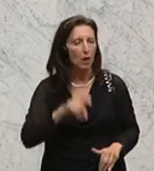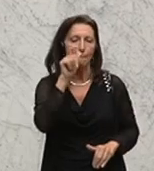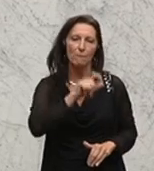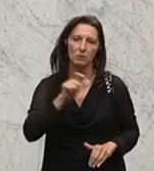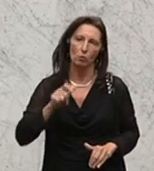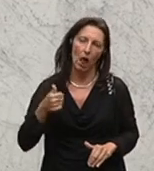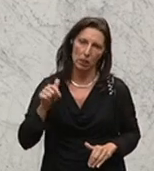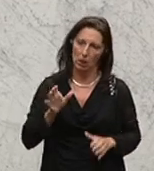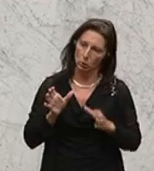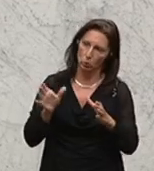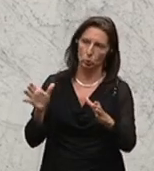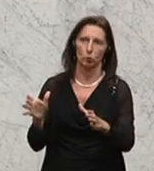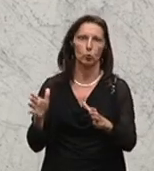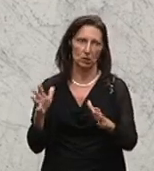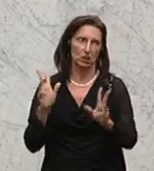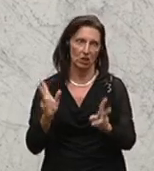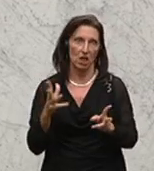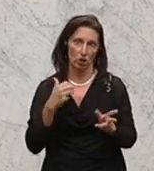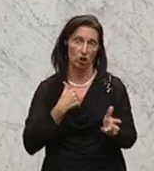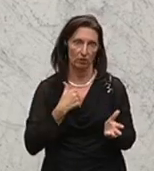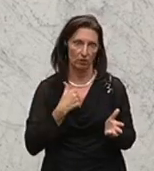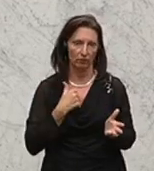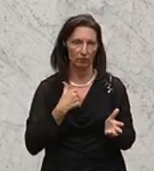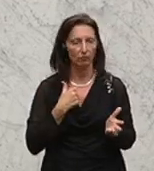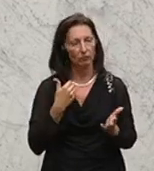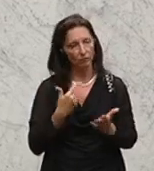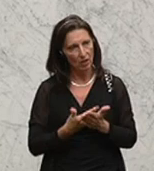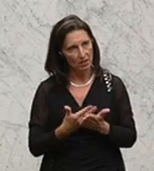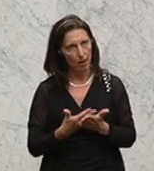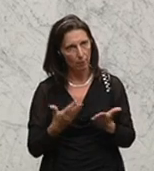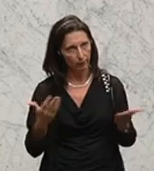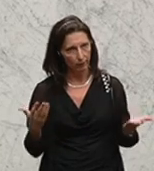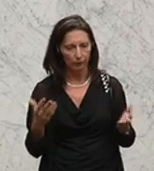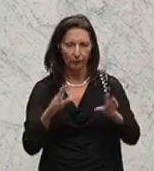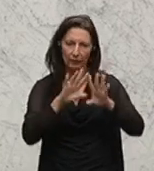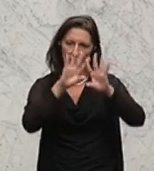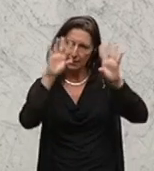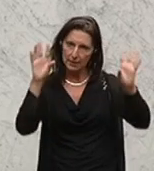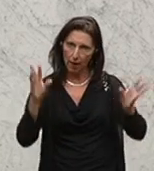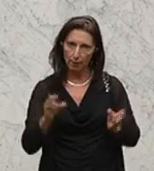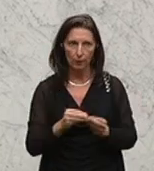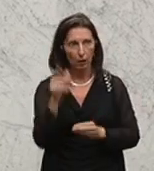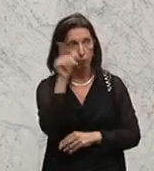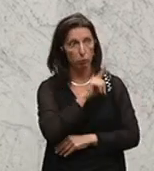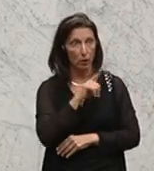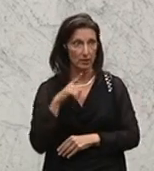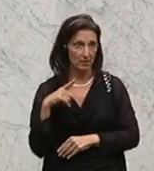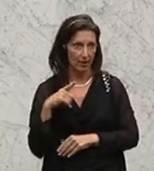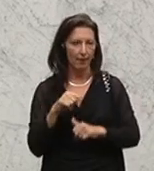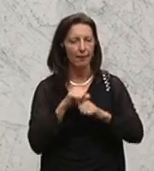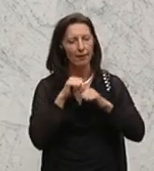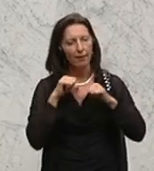um hier das auch bewerkstelligen zu können. Und in diesem Sinne der gesamten Polizei ein herzliches